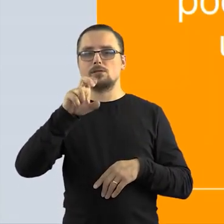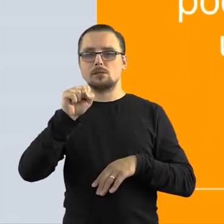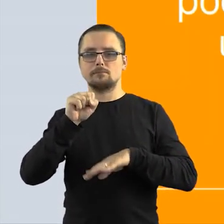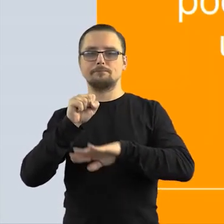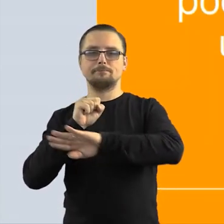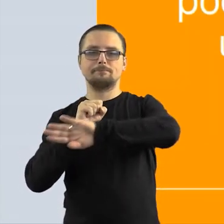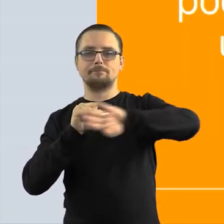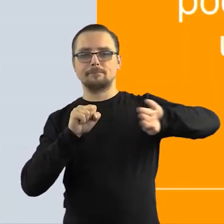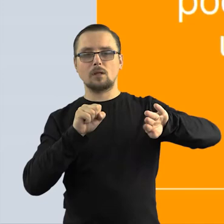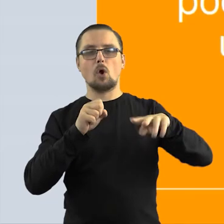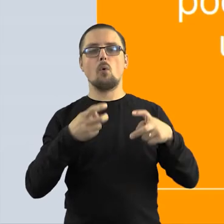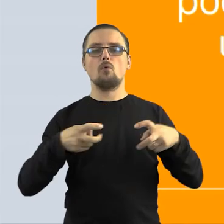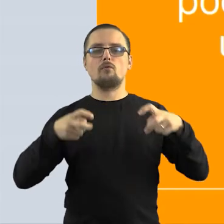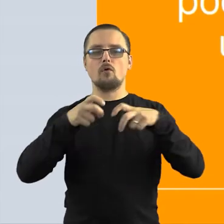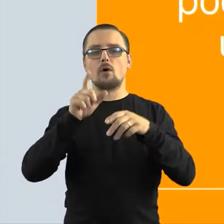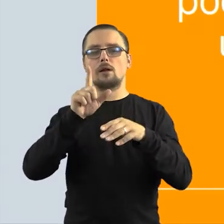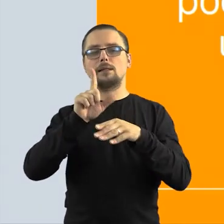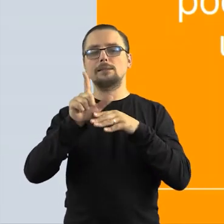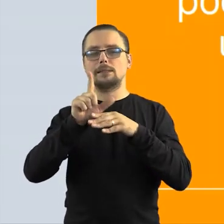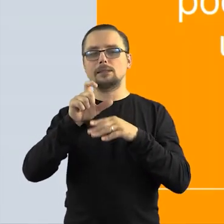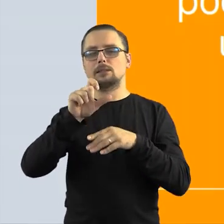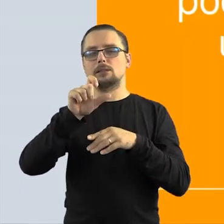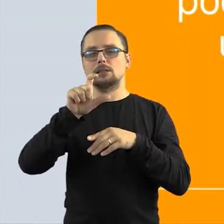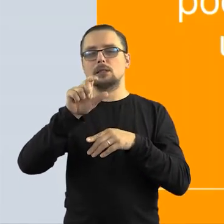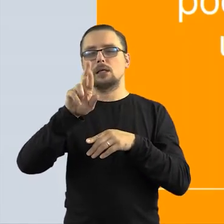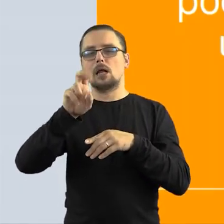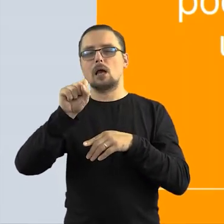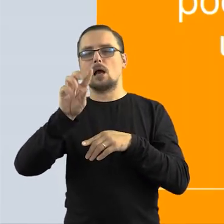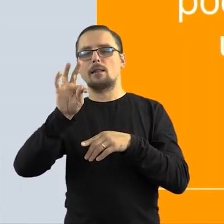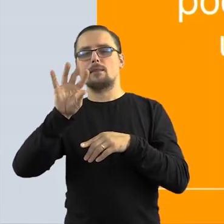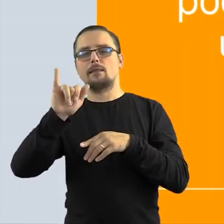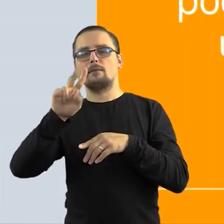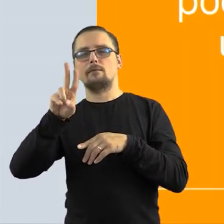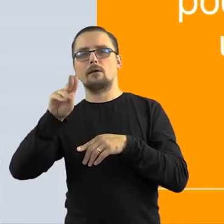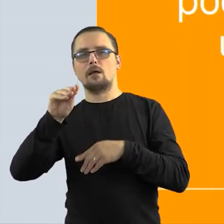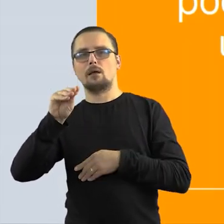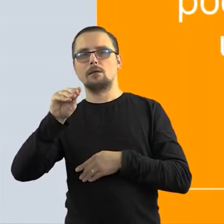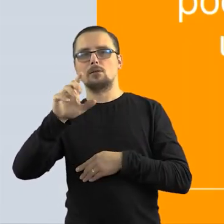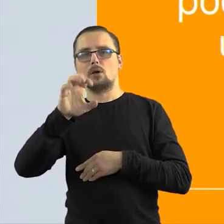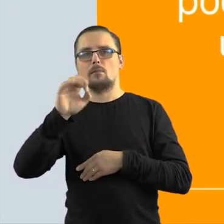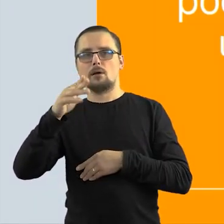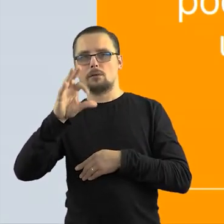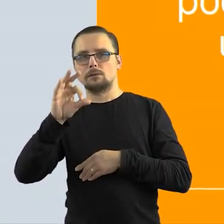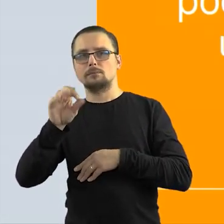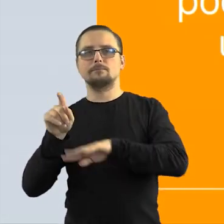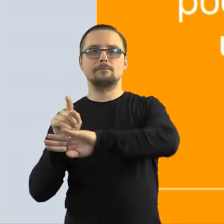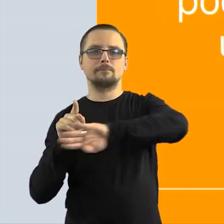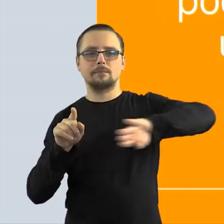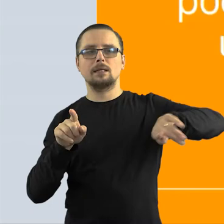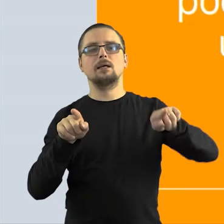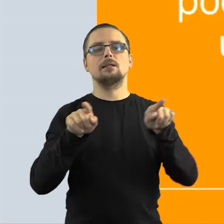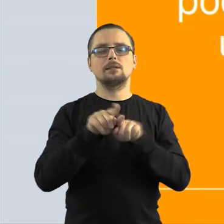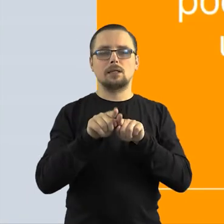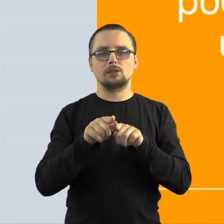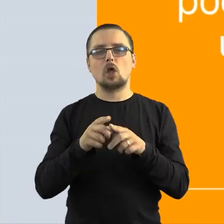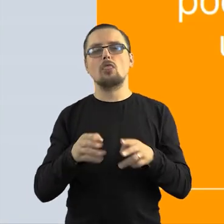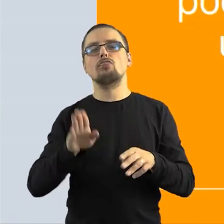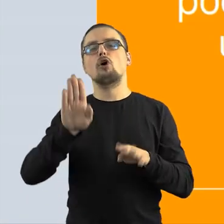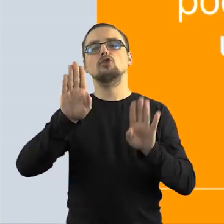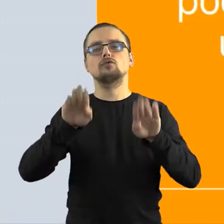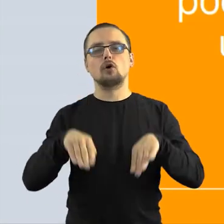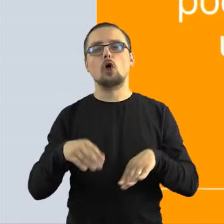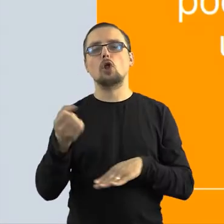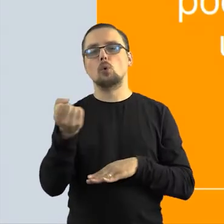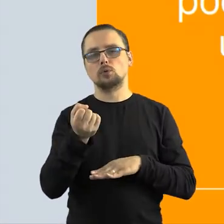utwory na licencjach Creative Commons oraz te utwory, które podpadają w dotwolony użytek, na przykład prawo cytatu. No i